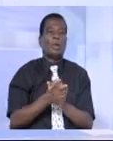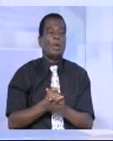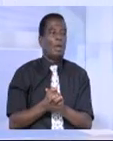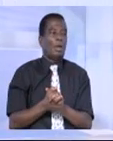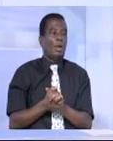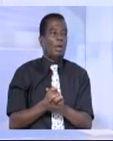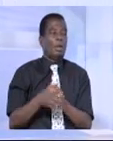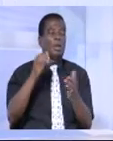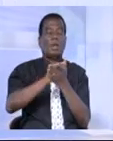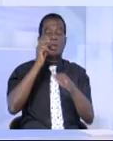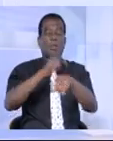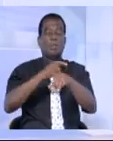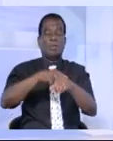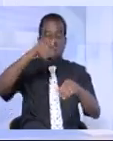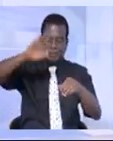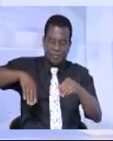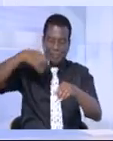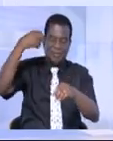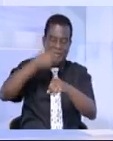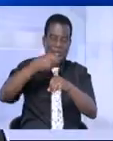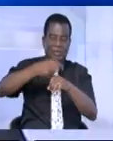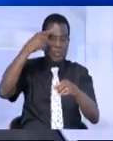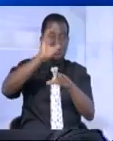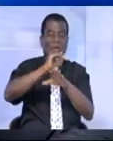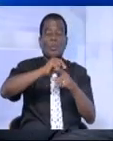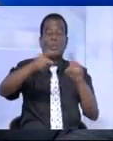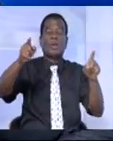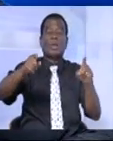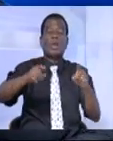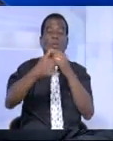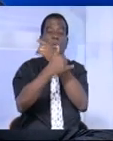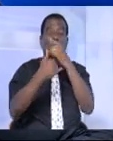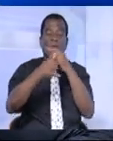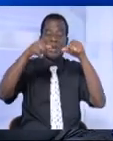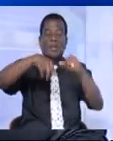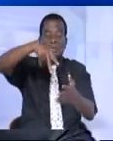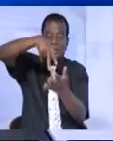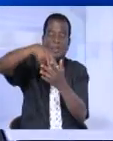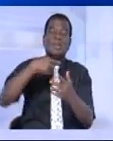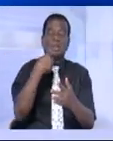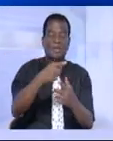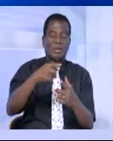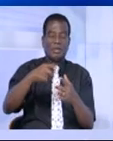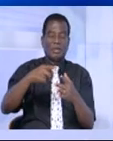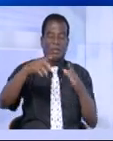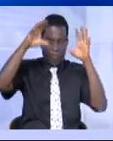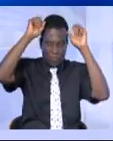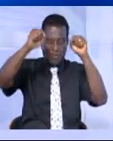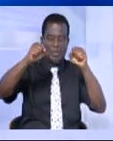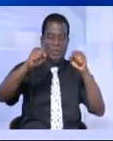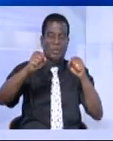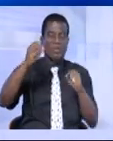C'est un moment difficile pour la Côte d'Ivoire, mais le pays reste debout, a souligné le chef de l'État, Lassane Ouattara, qui a eu droit aux honneurs